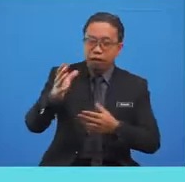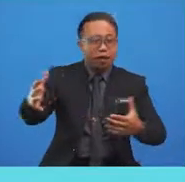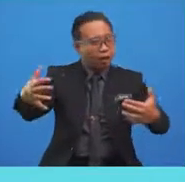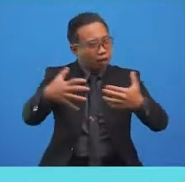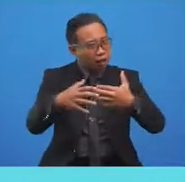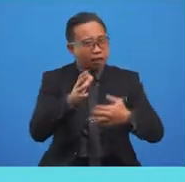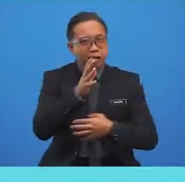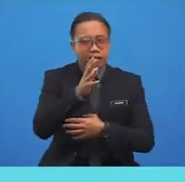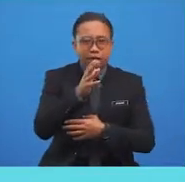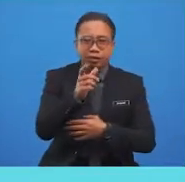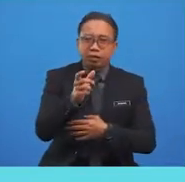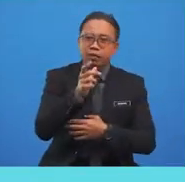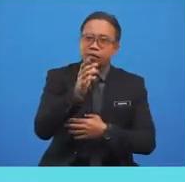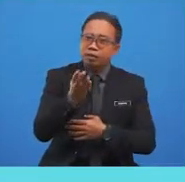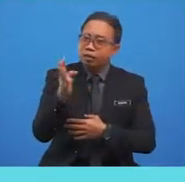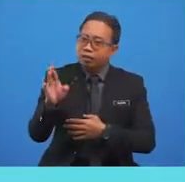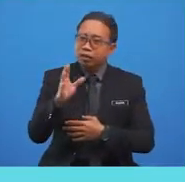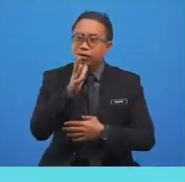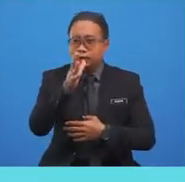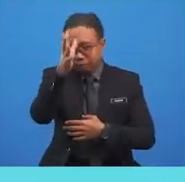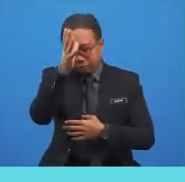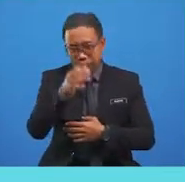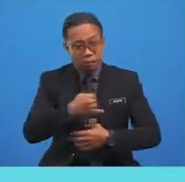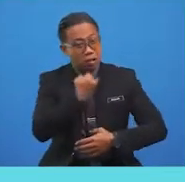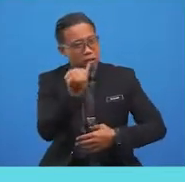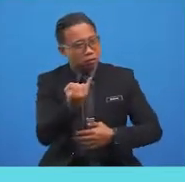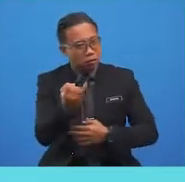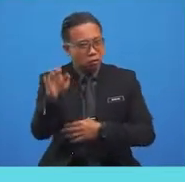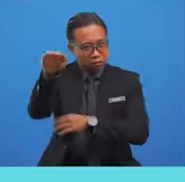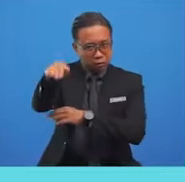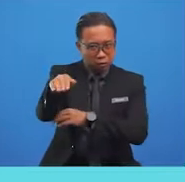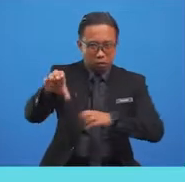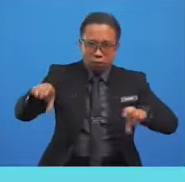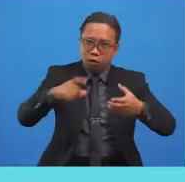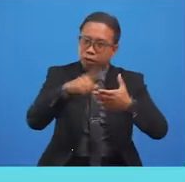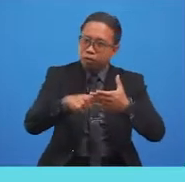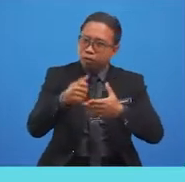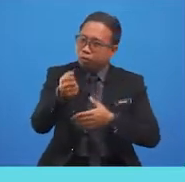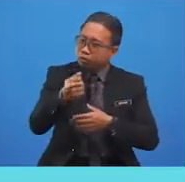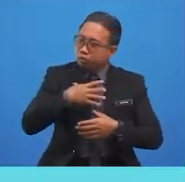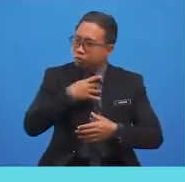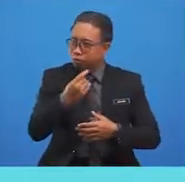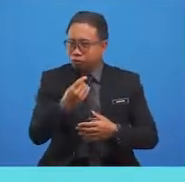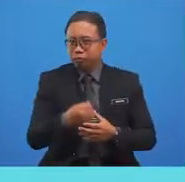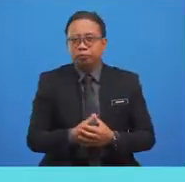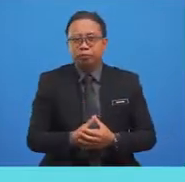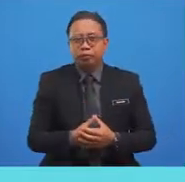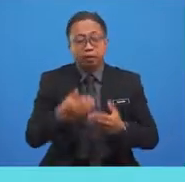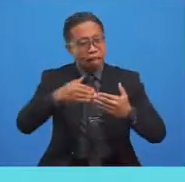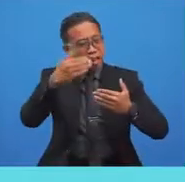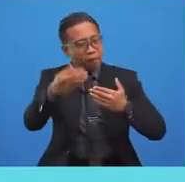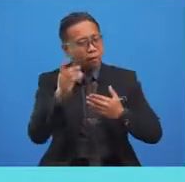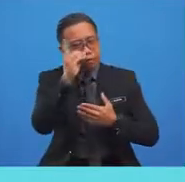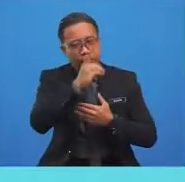They enjoy their free time in the evening doing what they love. After dinner,